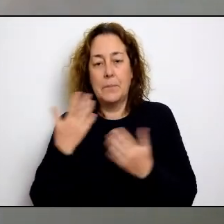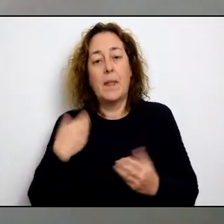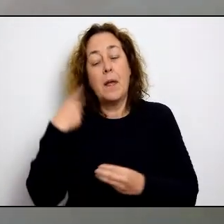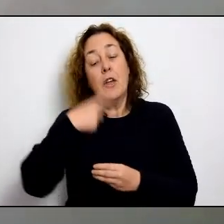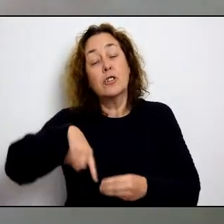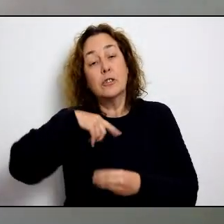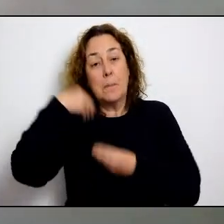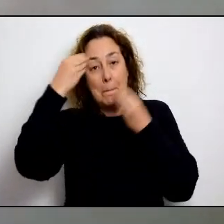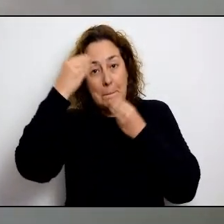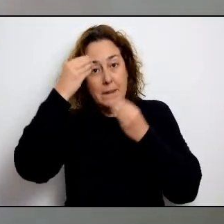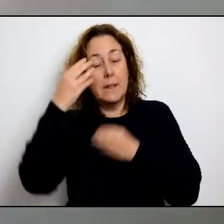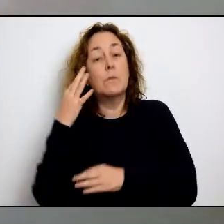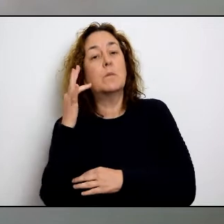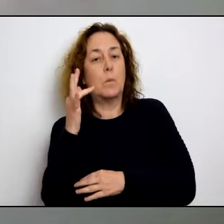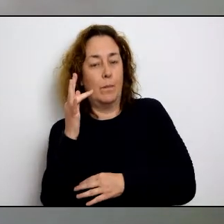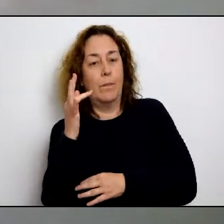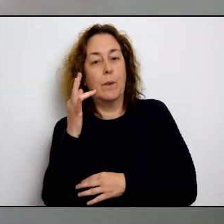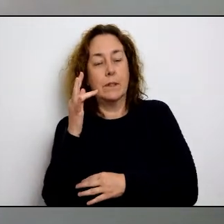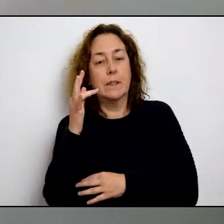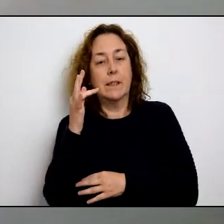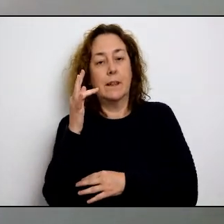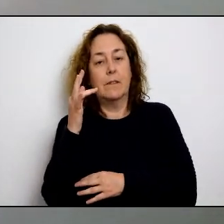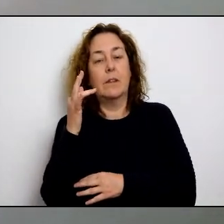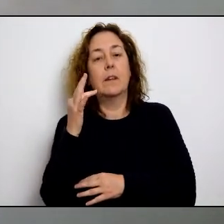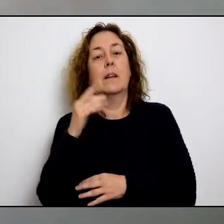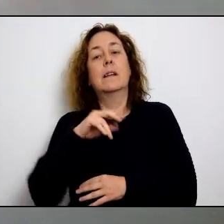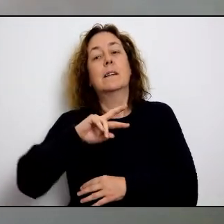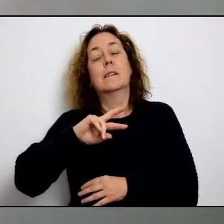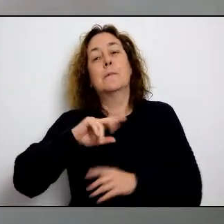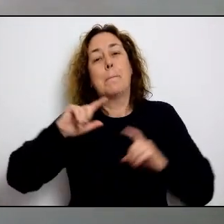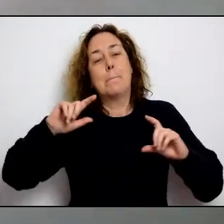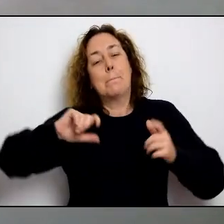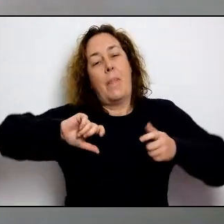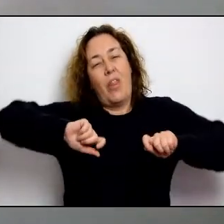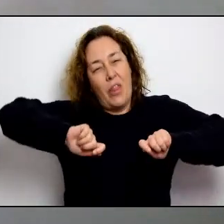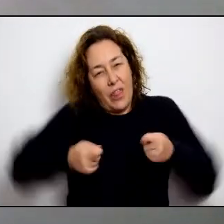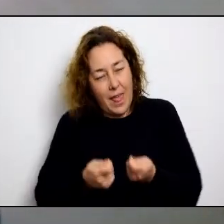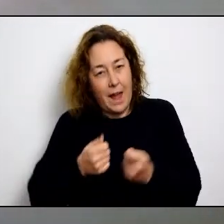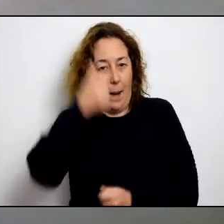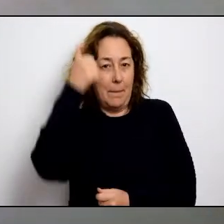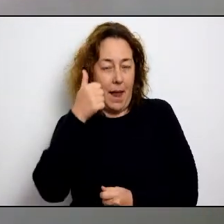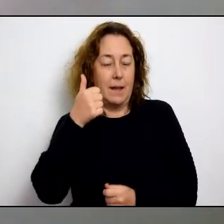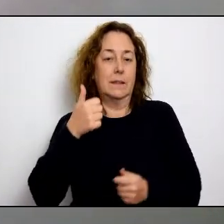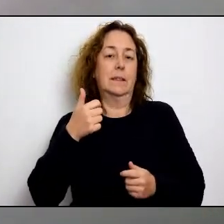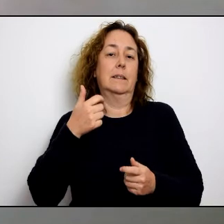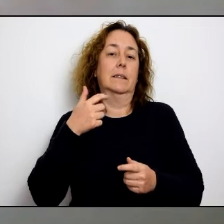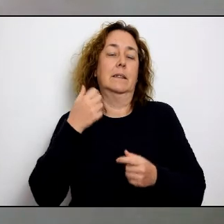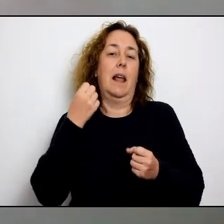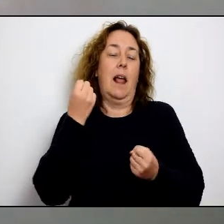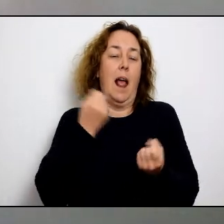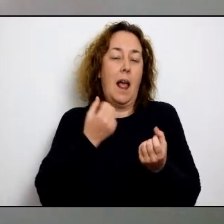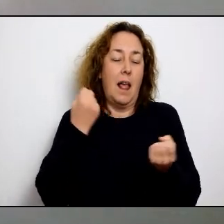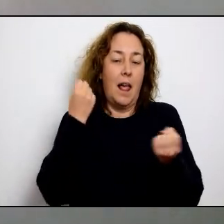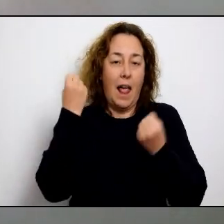aquesta segona aturada d'activitat que es va decretar des del passat diumenge. En aquest sentit, consideraven que era positiu que s'hagués